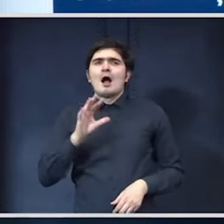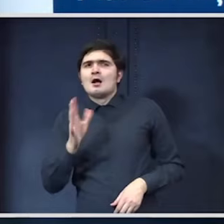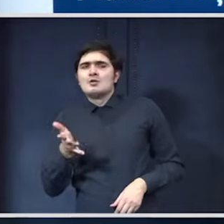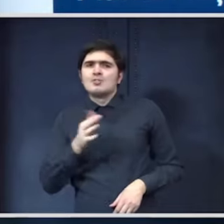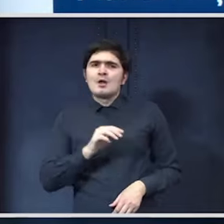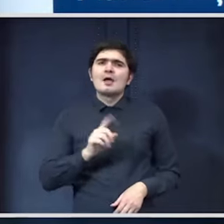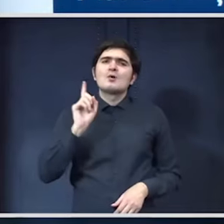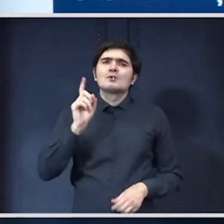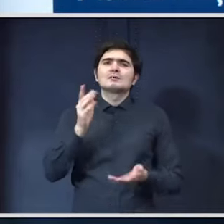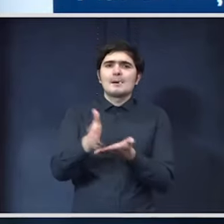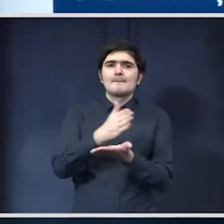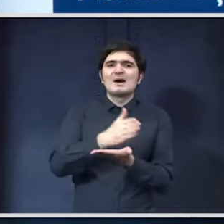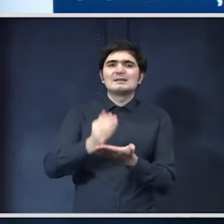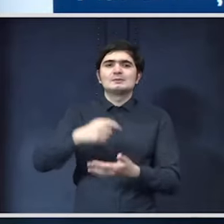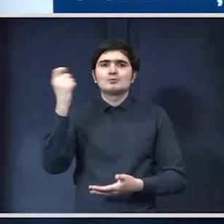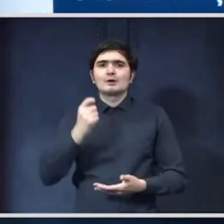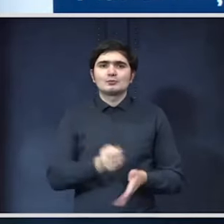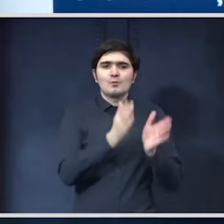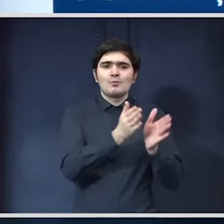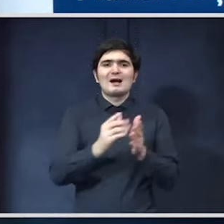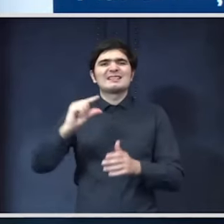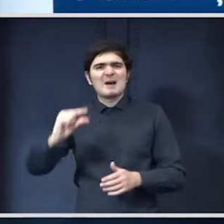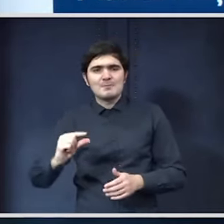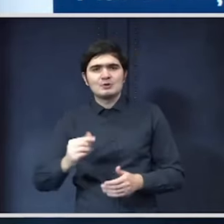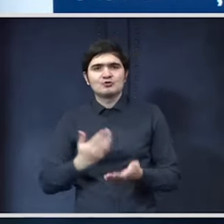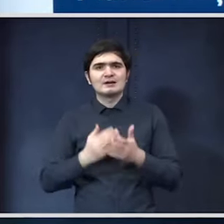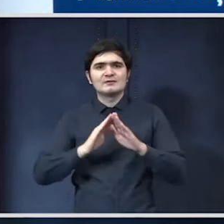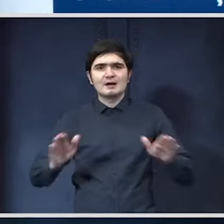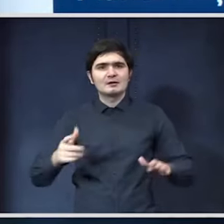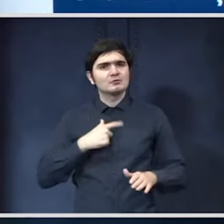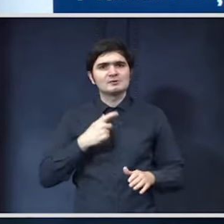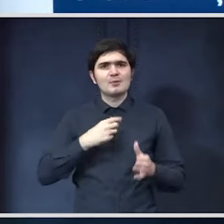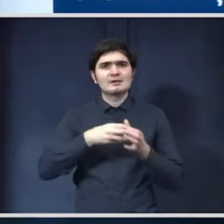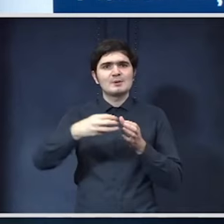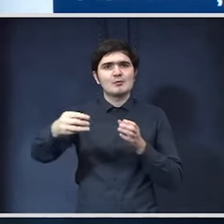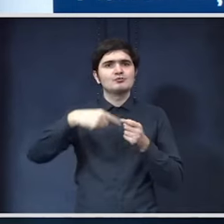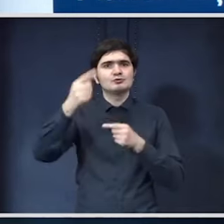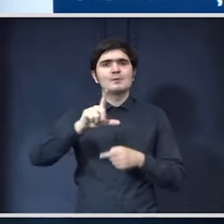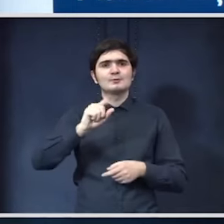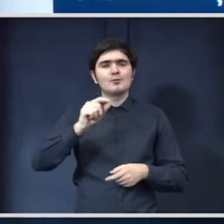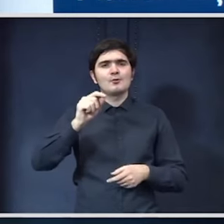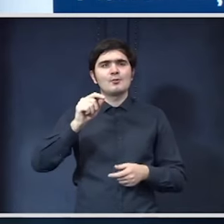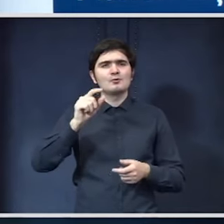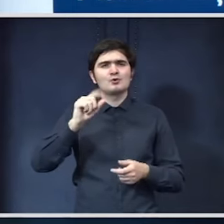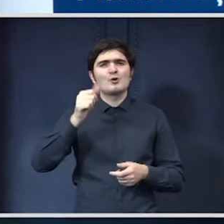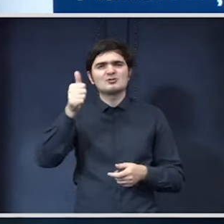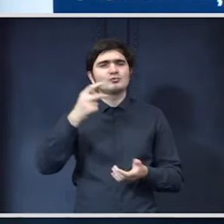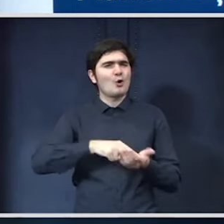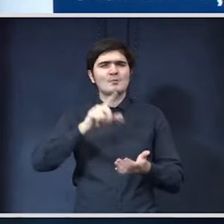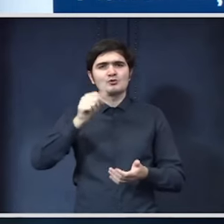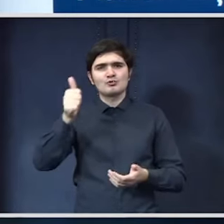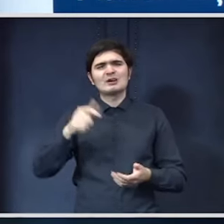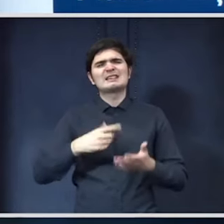proiectul în bucăți mai mici astfel încât să fie gata nu există posibilitatea de prelungire după 2026 este foarte ferm